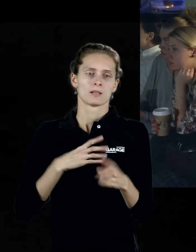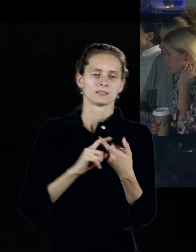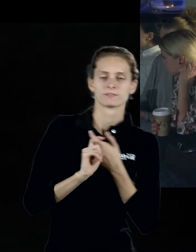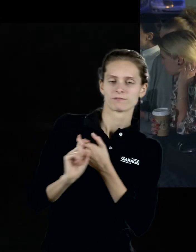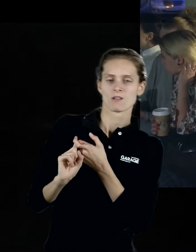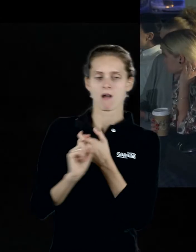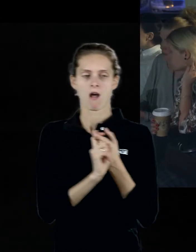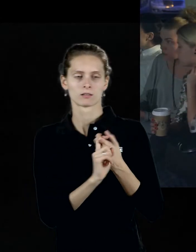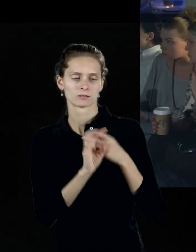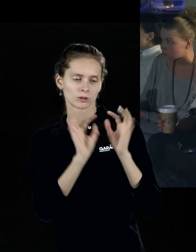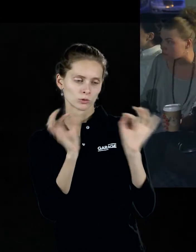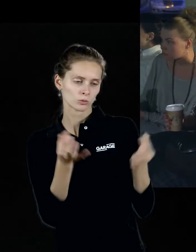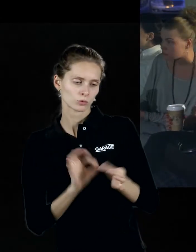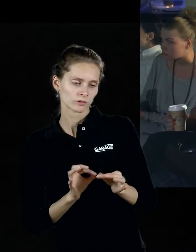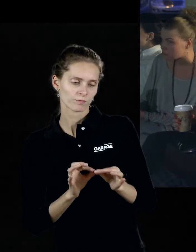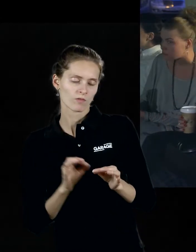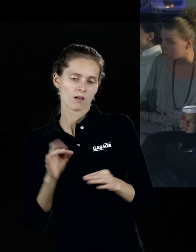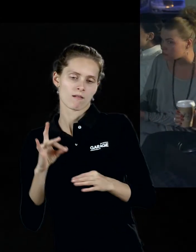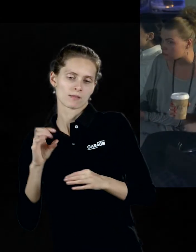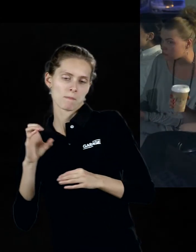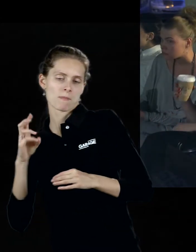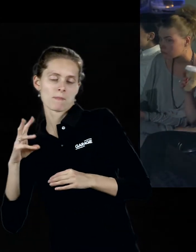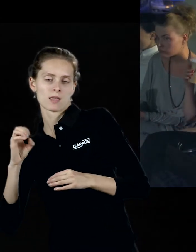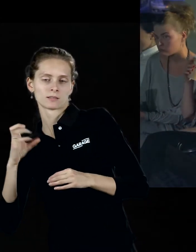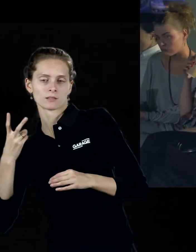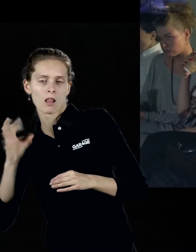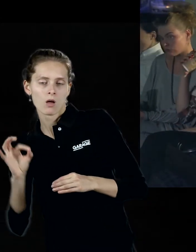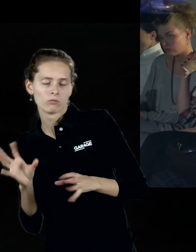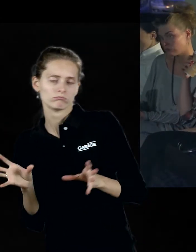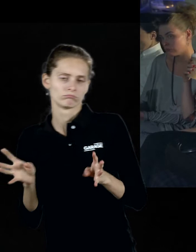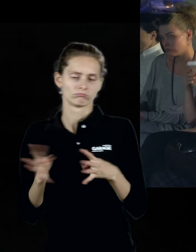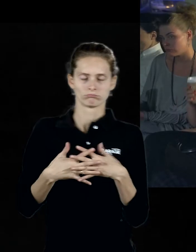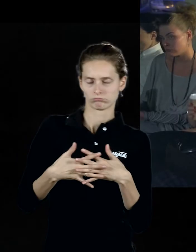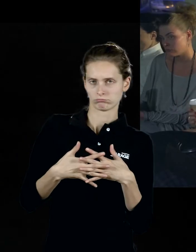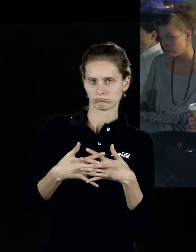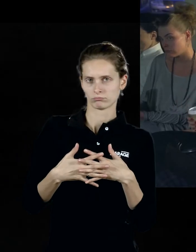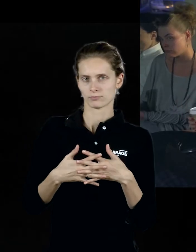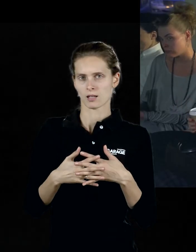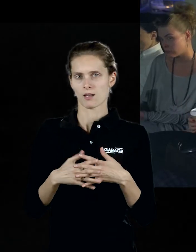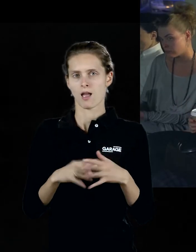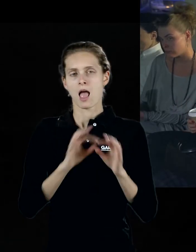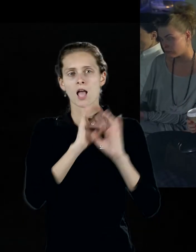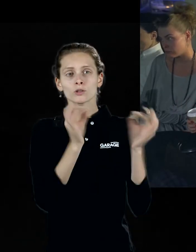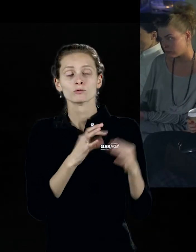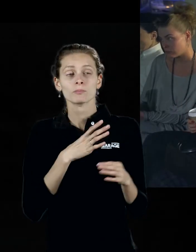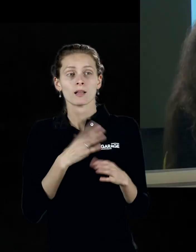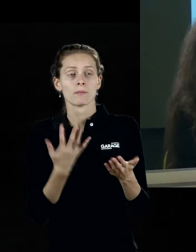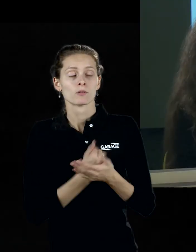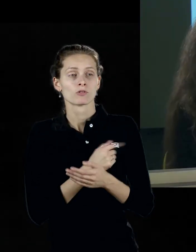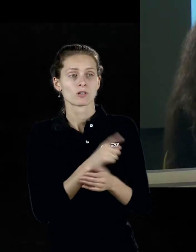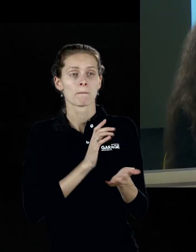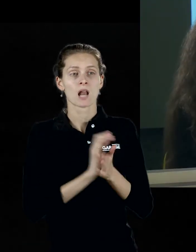и ремеслом, при этом искусство, именно такое классическое станковое искусство, мыслилось как производство буржуазных ценностей, а